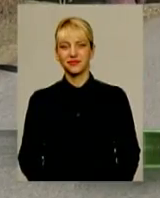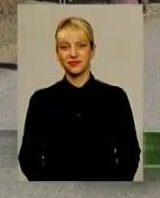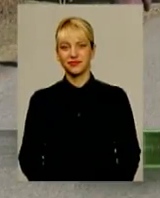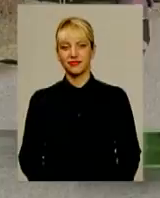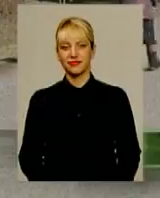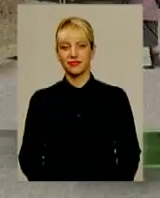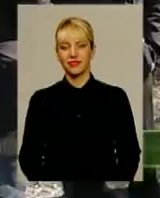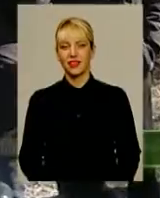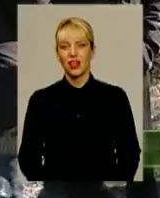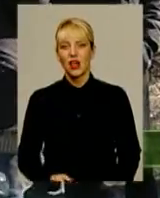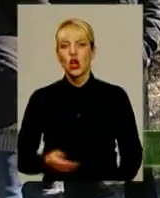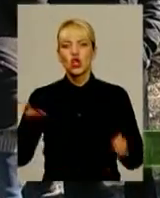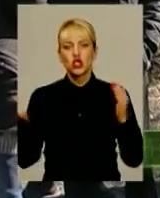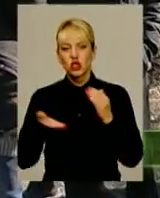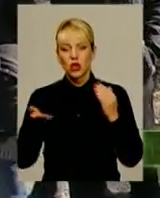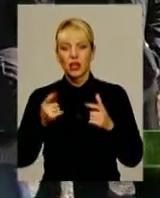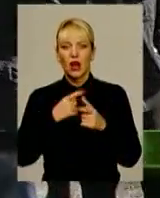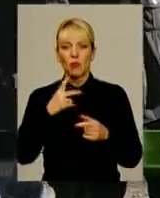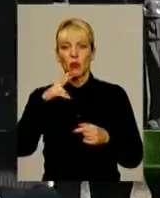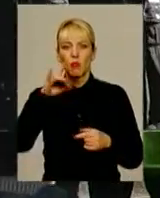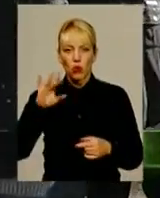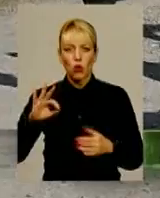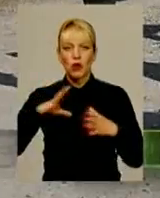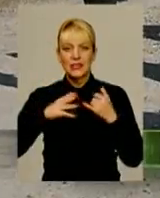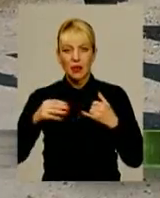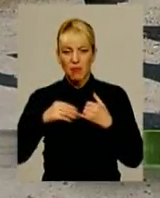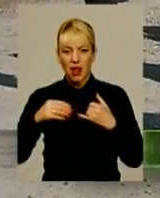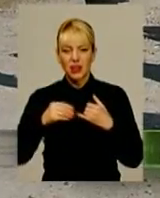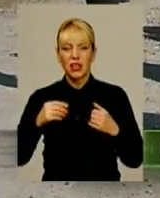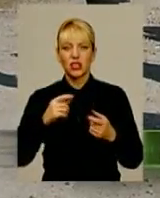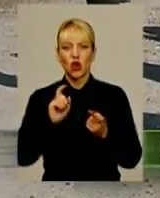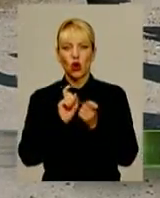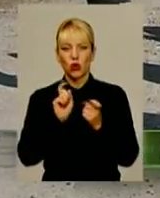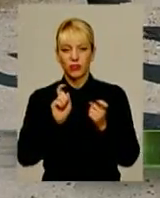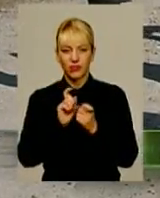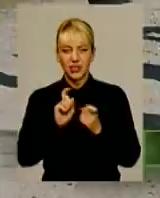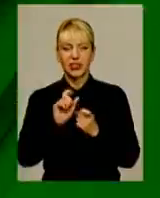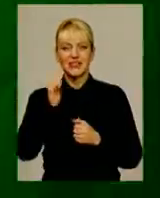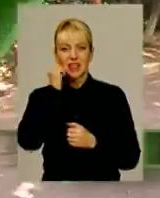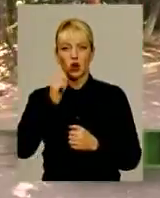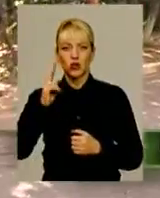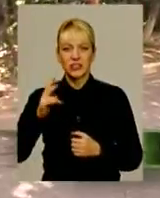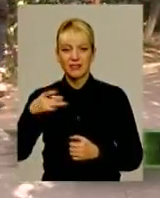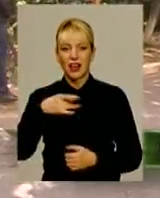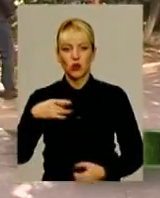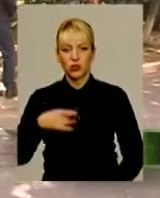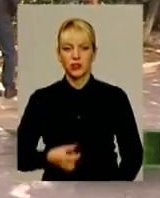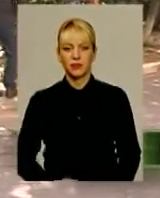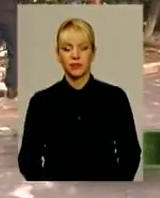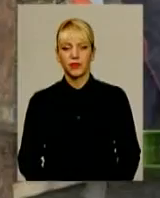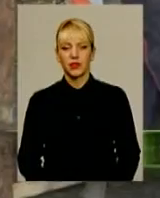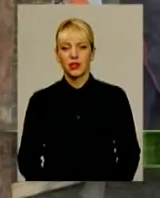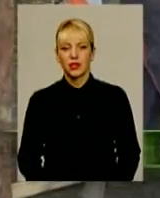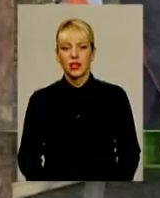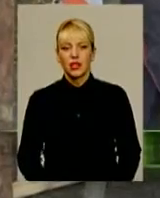Ухід пішла Сокира або проземельний конфлікт у Махаринцях Старокостянтинівського району. Забудовче